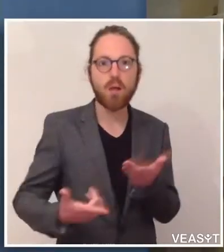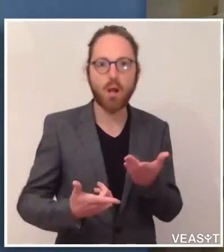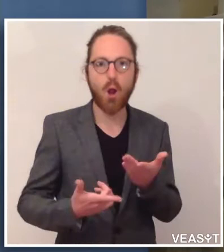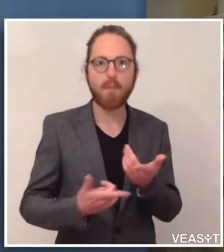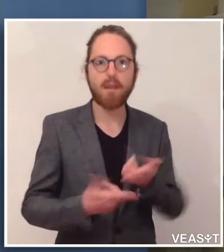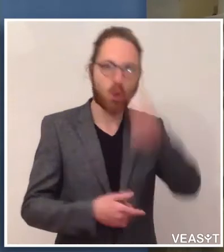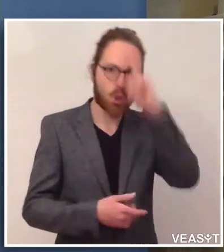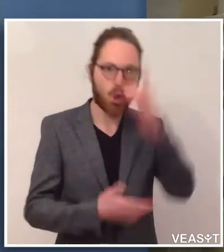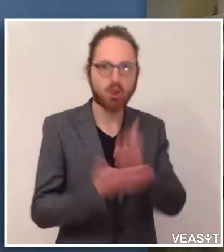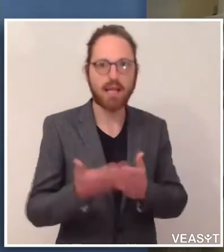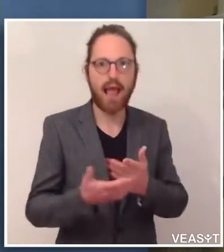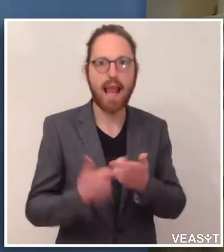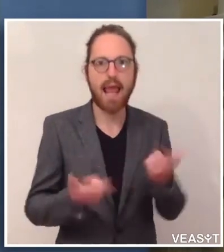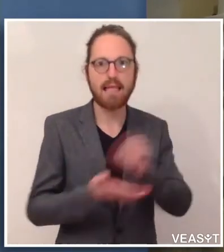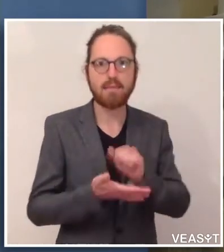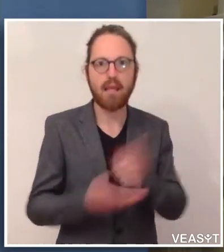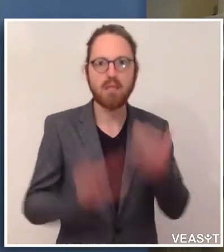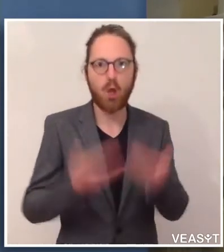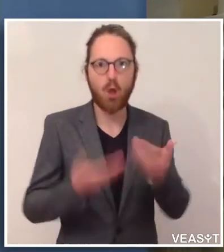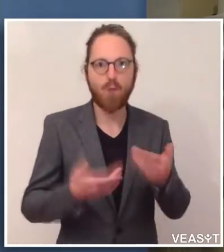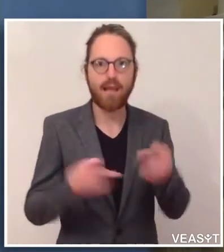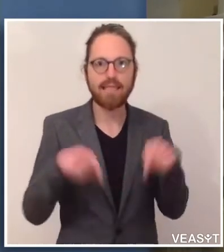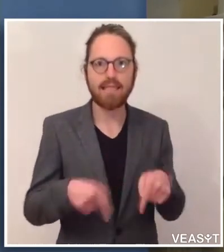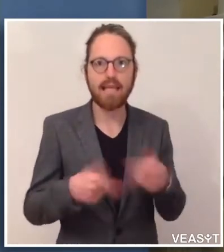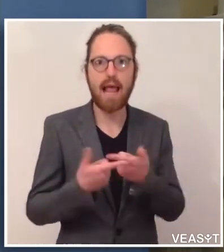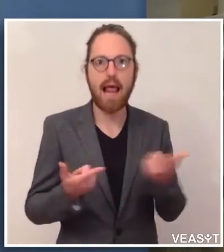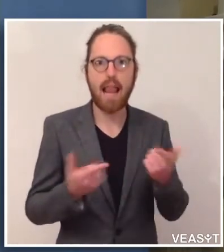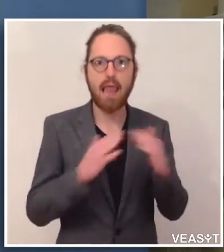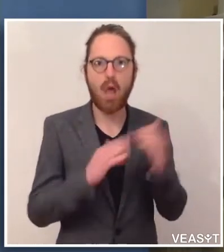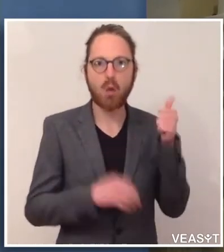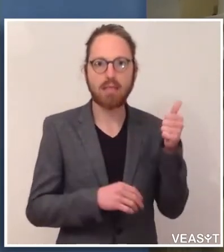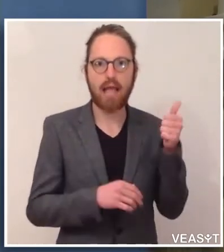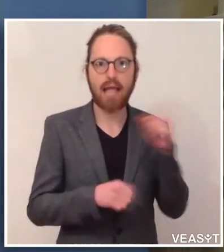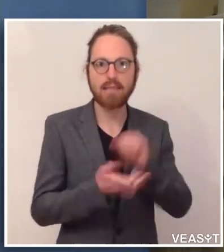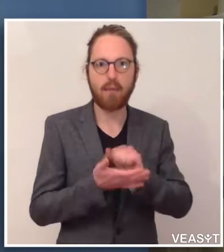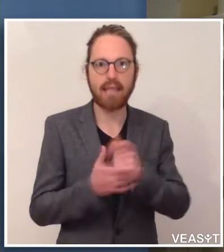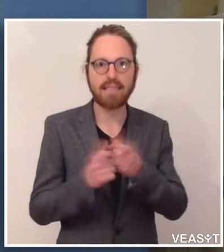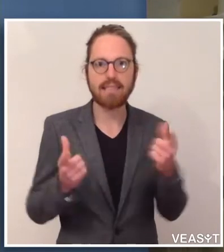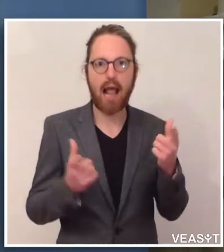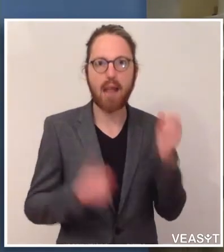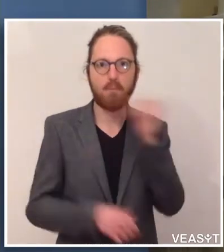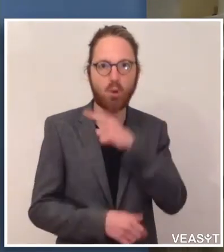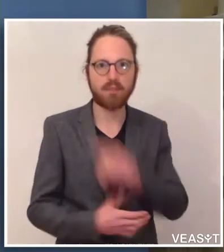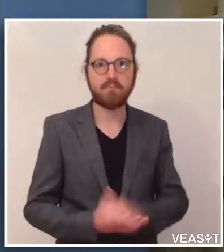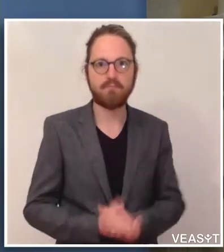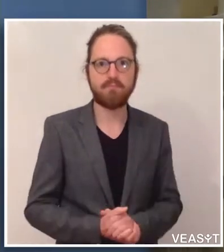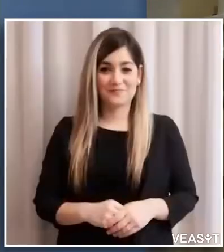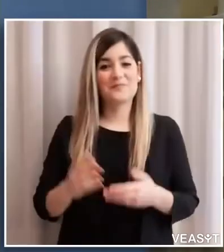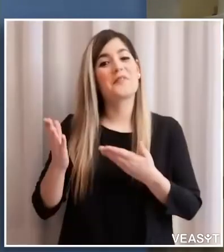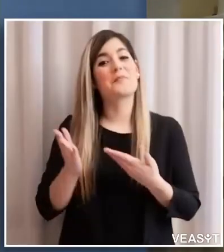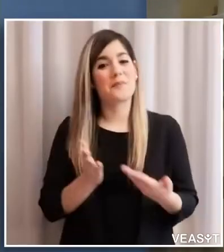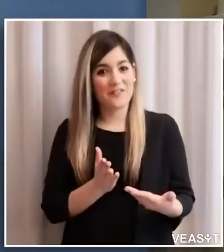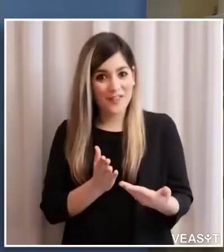Willkommen zum deutschsprachigen Teil der Landesmedienkonferenz hier im Pressesaal in Landhaus 1 in Pozen. Benvenuti